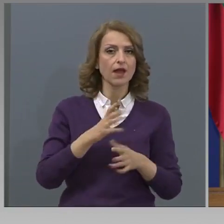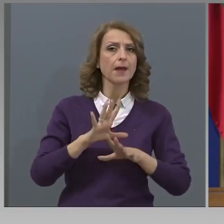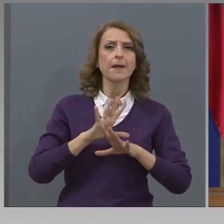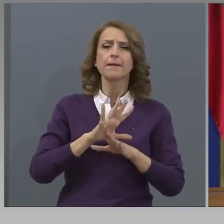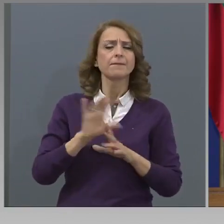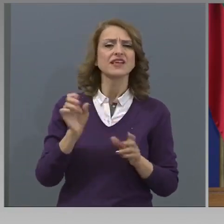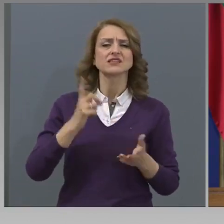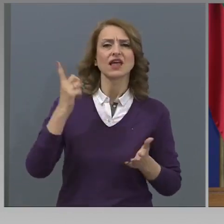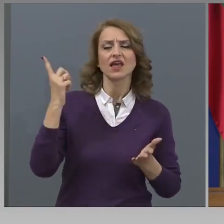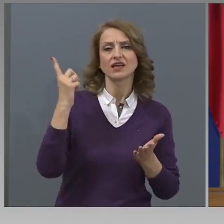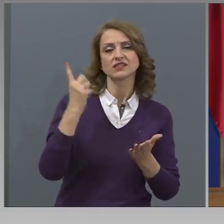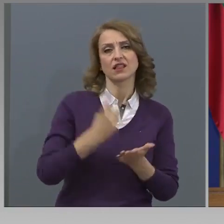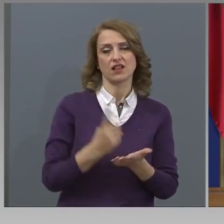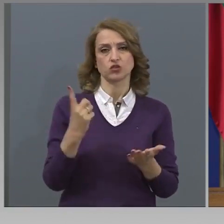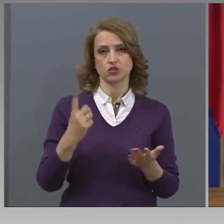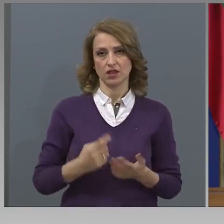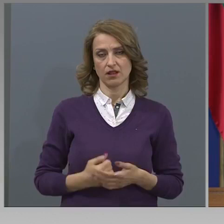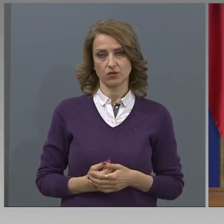задължителност.